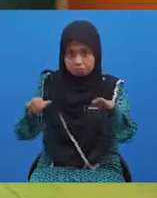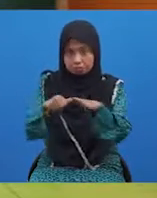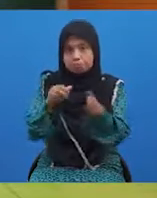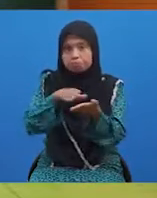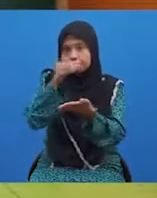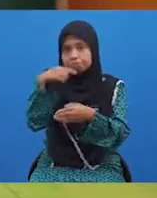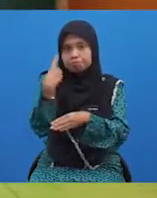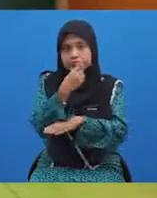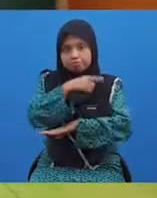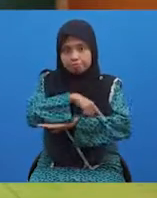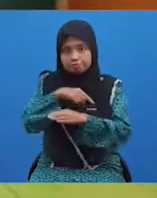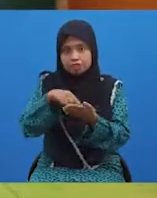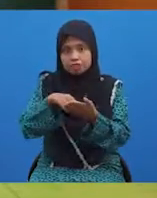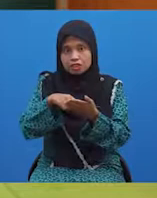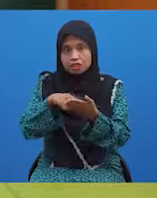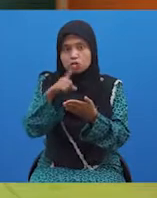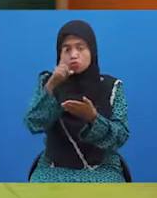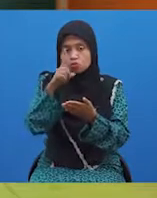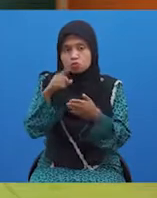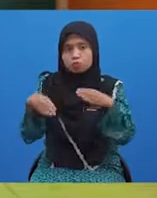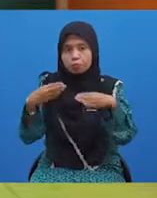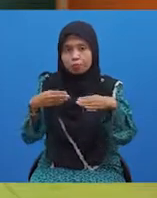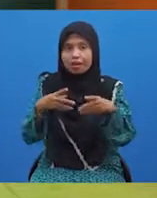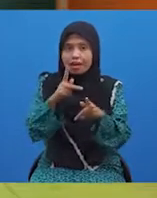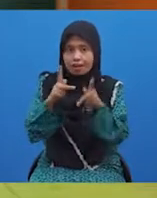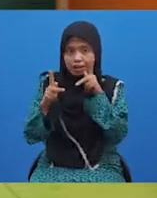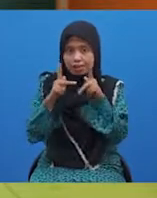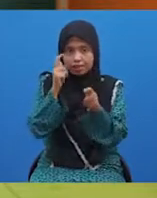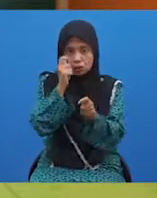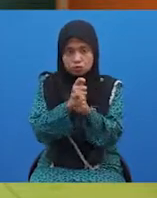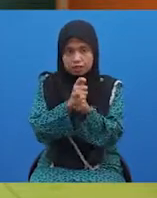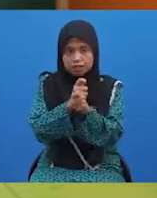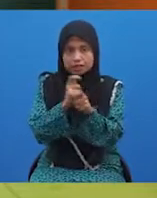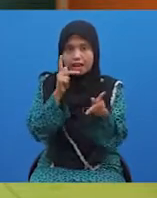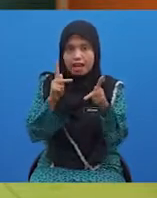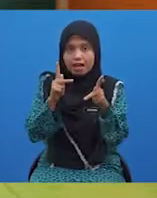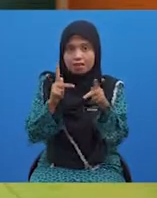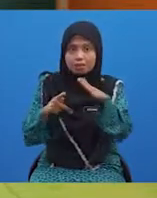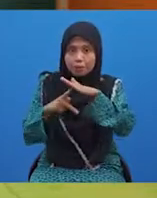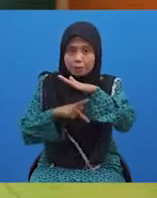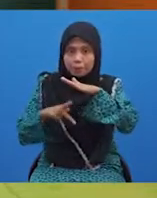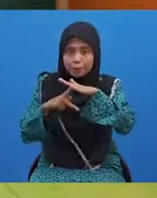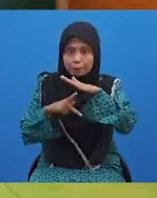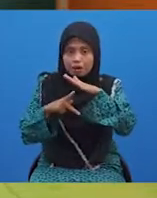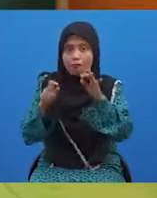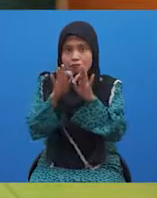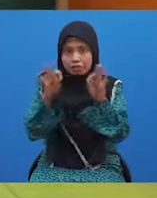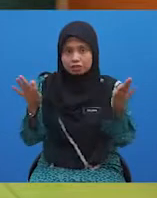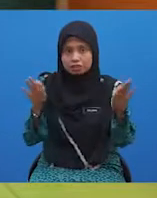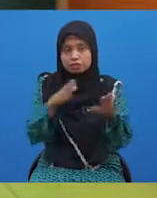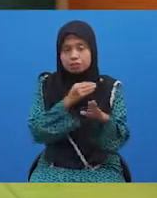ialah salah satu bidang kelompok kata tugas iaitu kata prafrasa dan kata